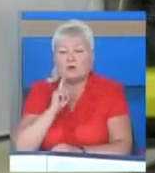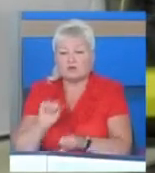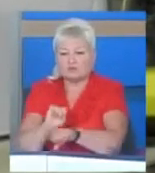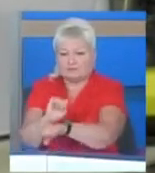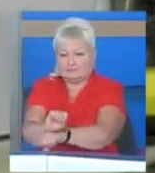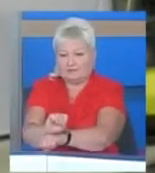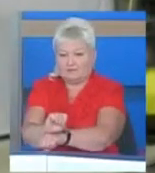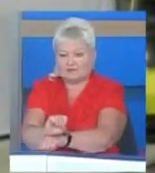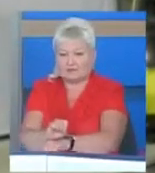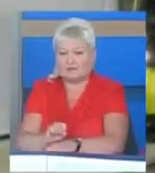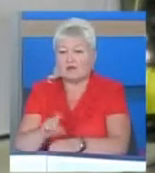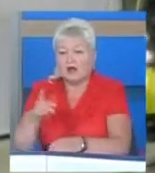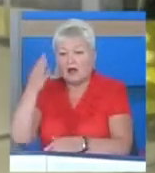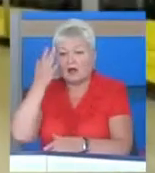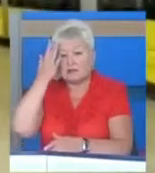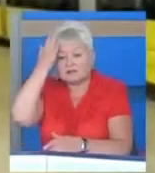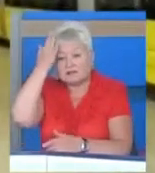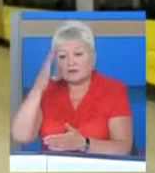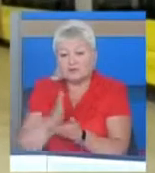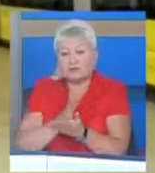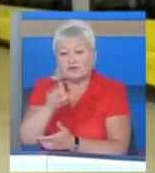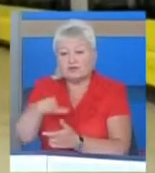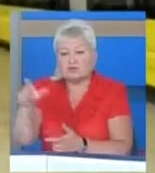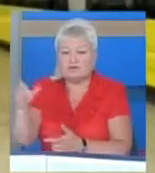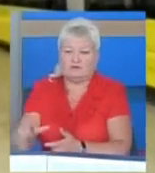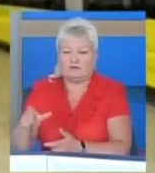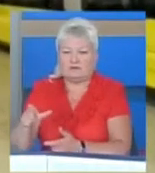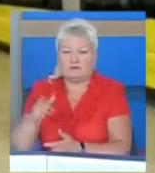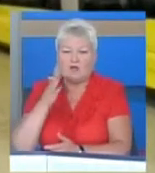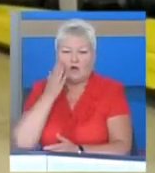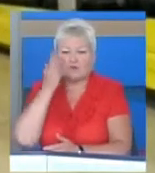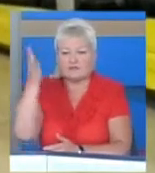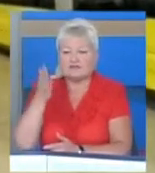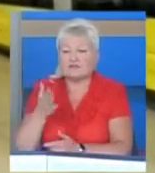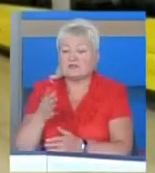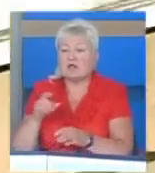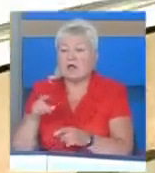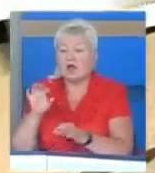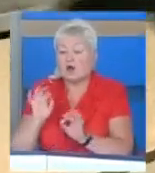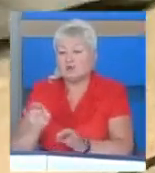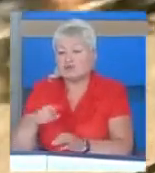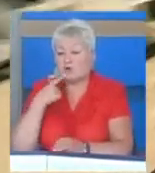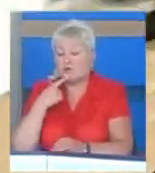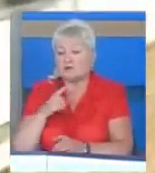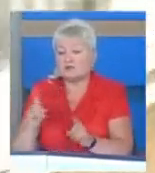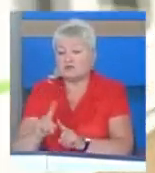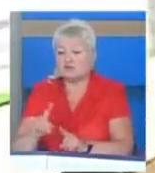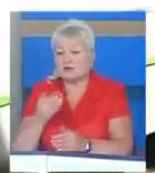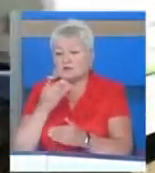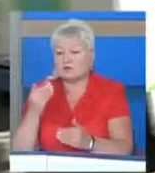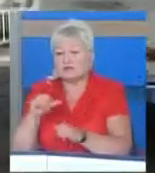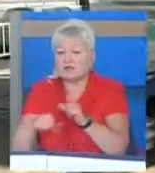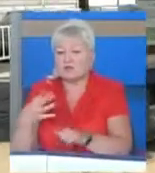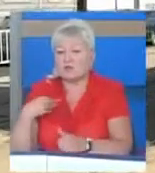Але задуми у чиновників оптимістичні. Хоча ніде правди, діти. За останній рік у Львові з'явилися